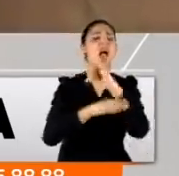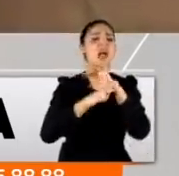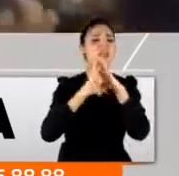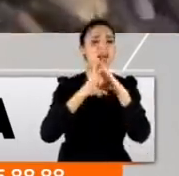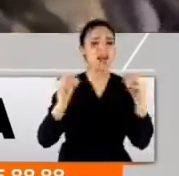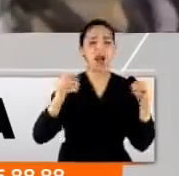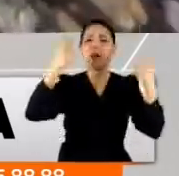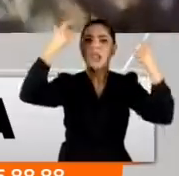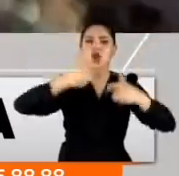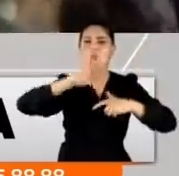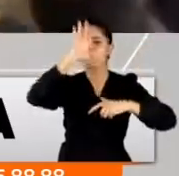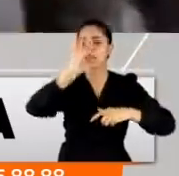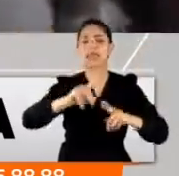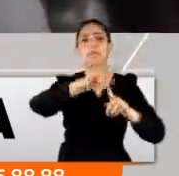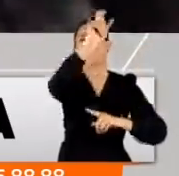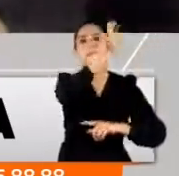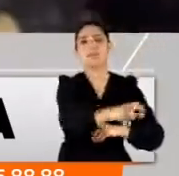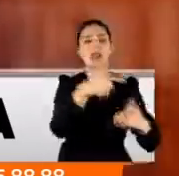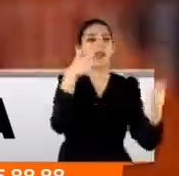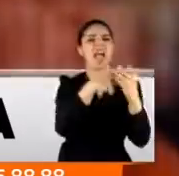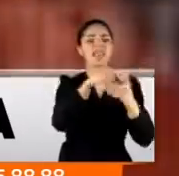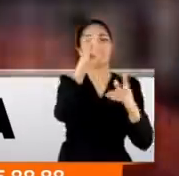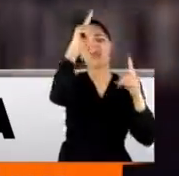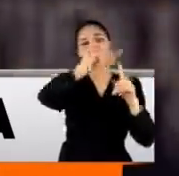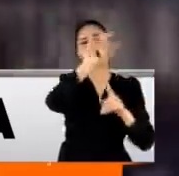Trump olarak görülüyor ve tam anlamıyla hedefte.